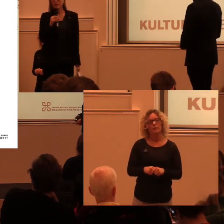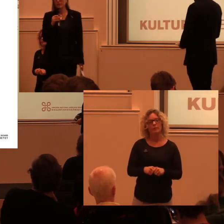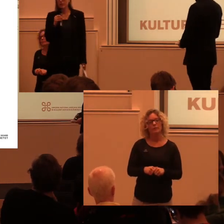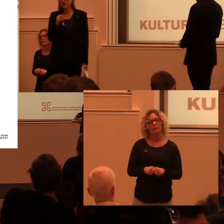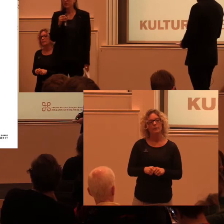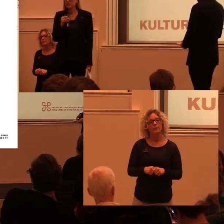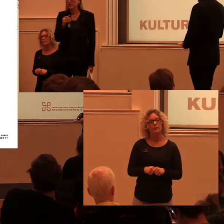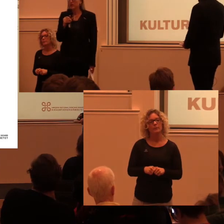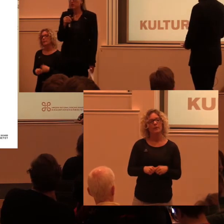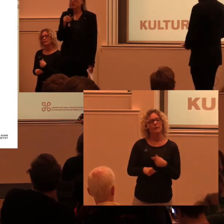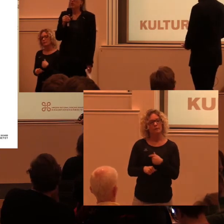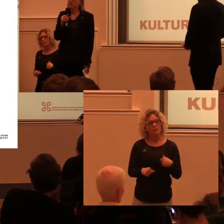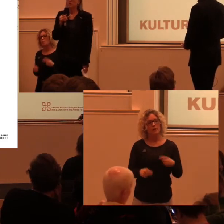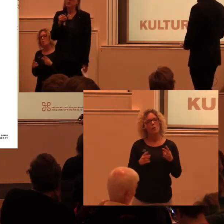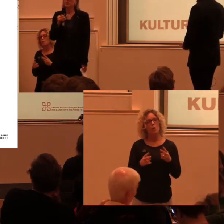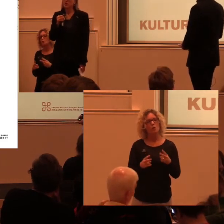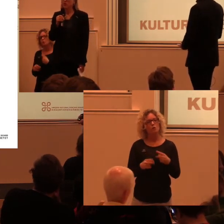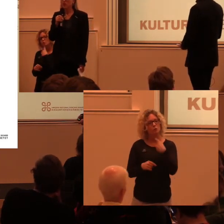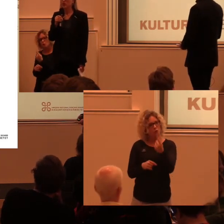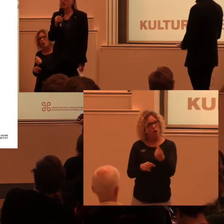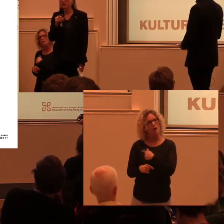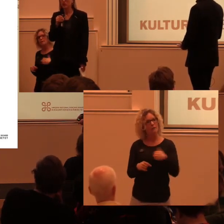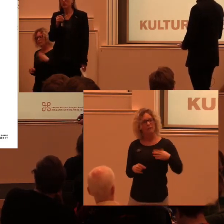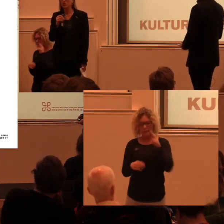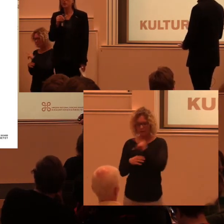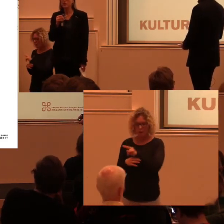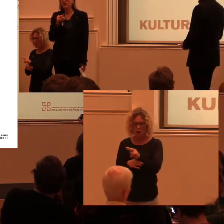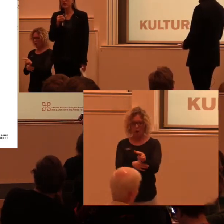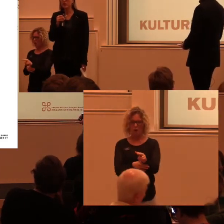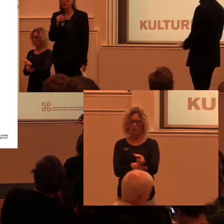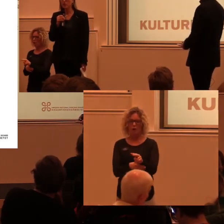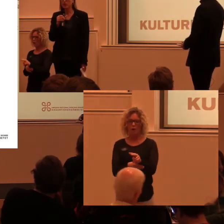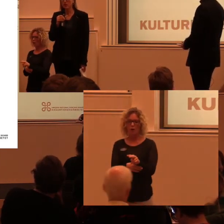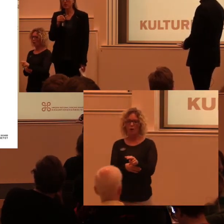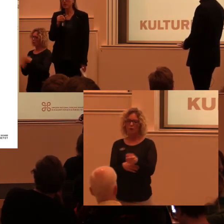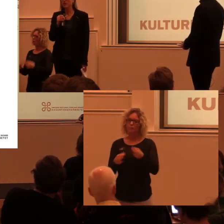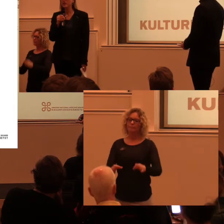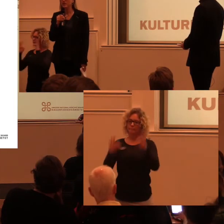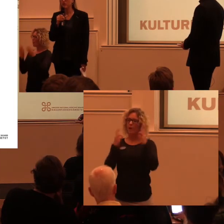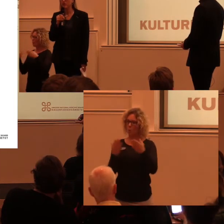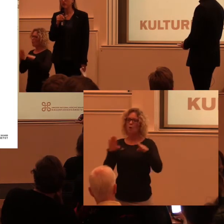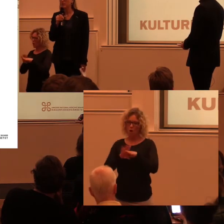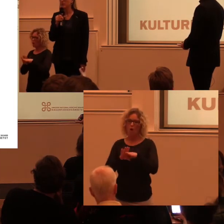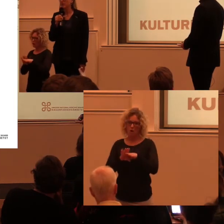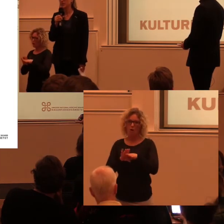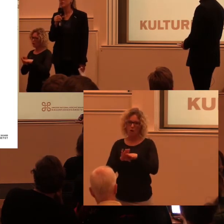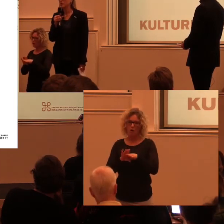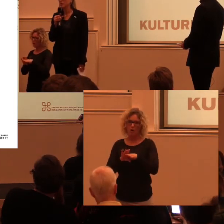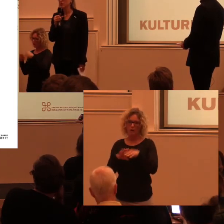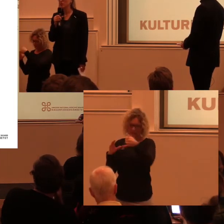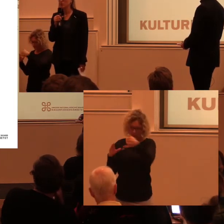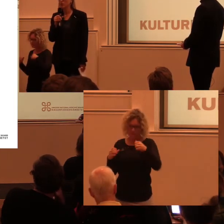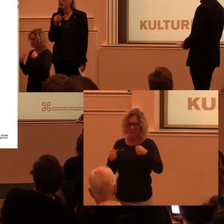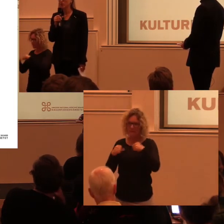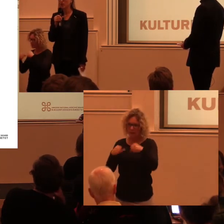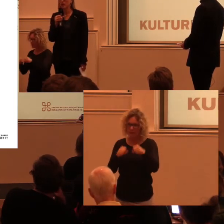Vi pekade vidare ut att man skulle se över de publika lokaler man var verksam i. Alltså